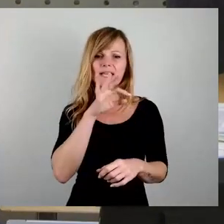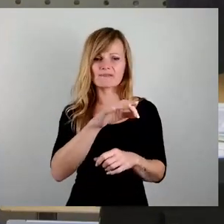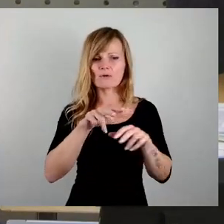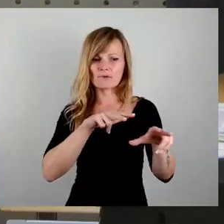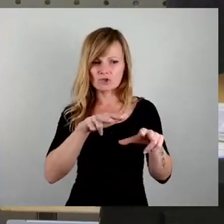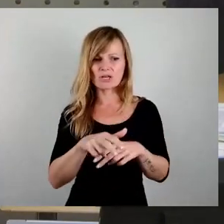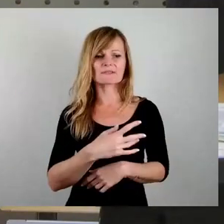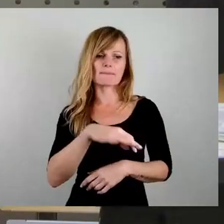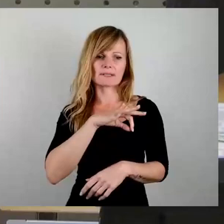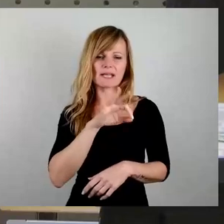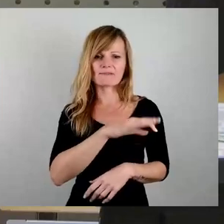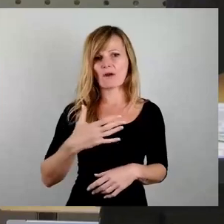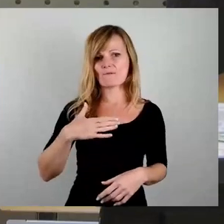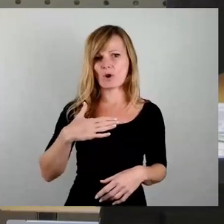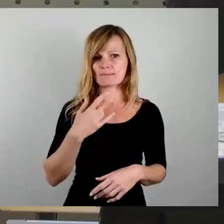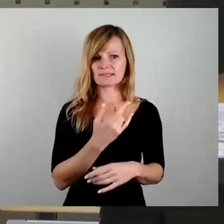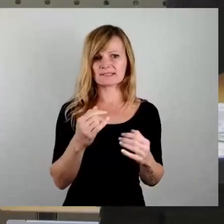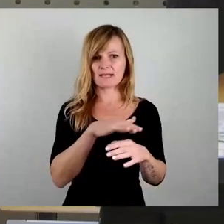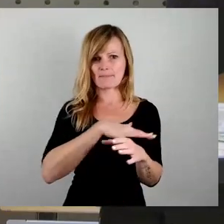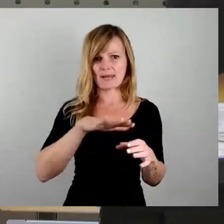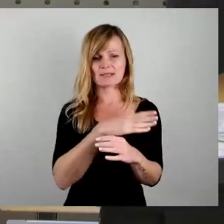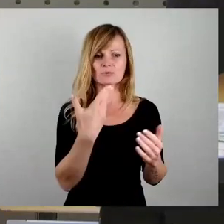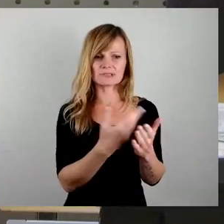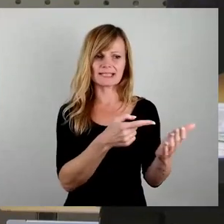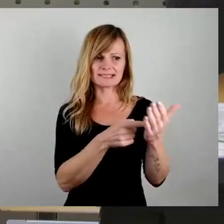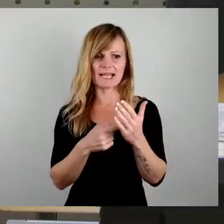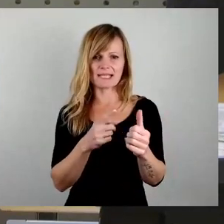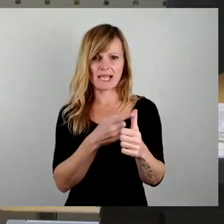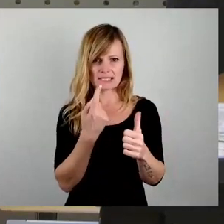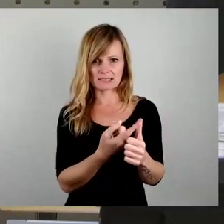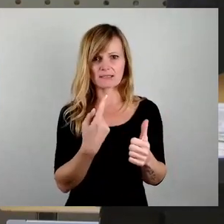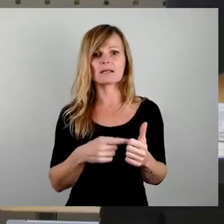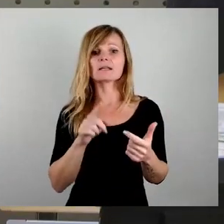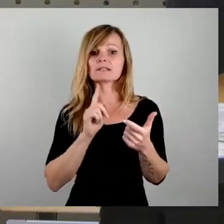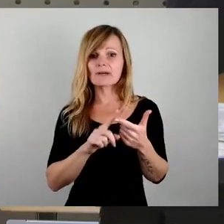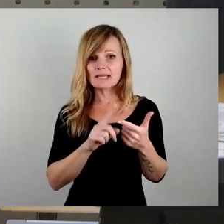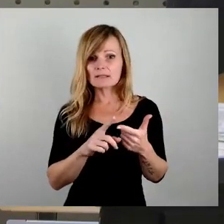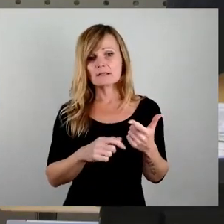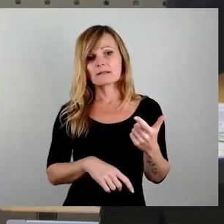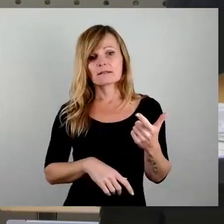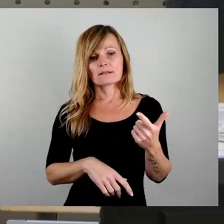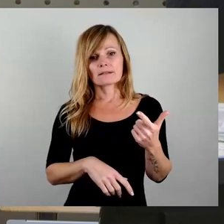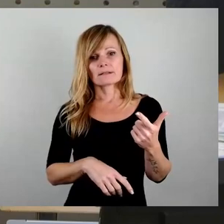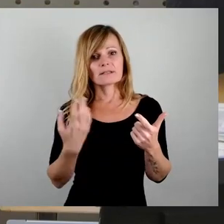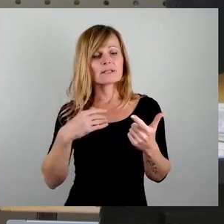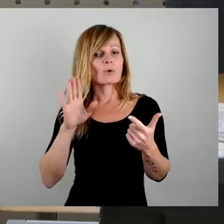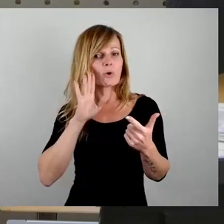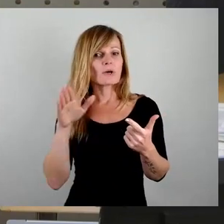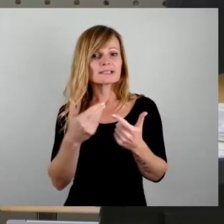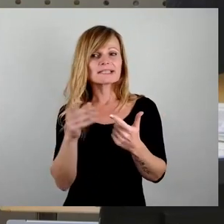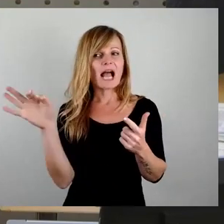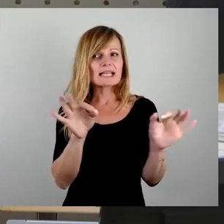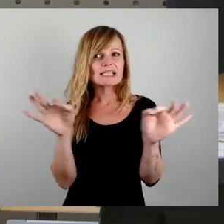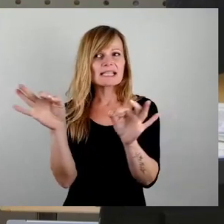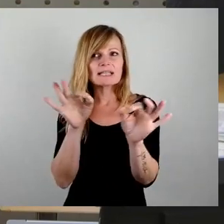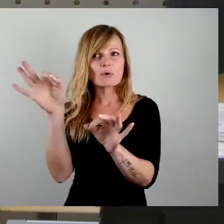Wohlhabenden in diesem Land. Und das hat ihr Beitrag gezeigt. Erstens. Zweitens. Ich höre das für diese Ansiedlung und ich bin schon lange im